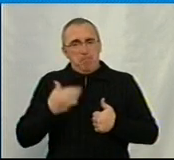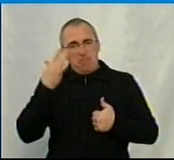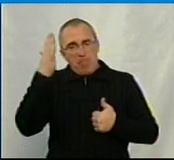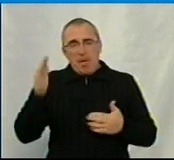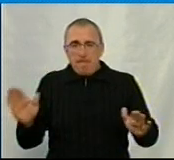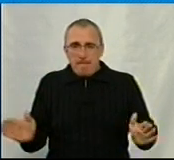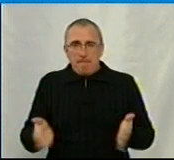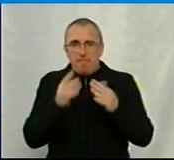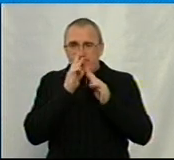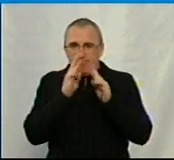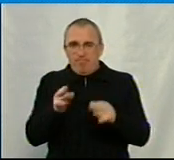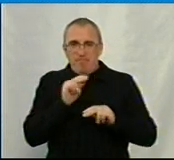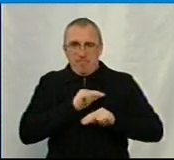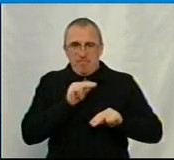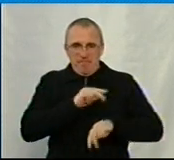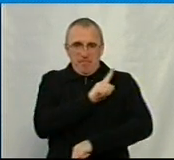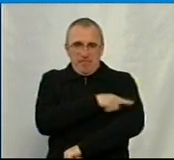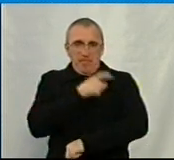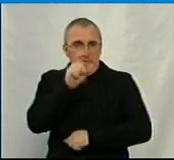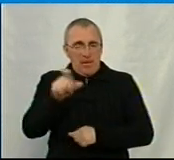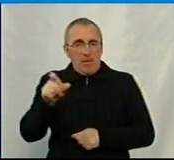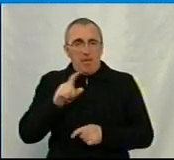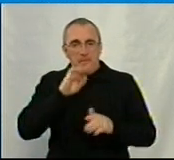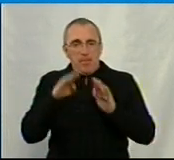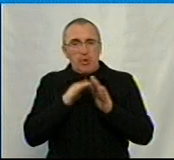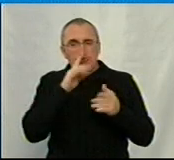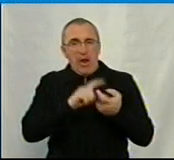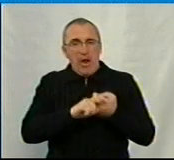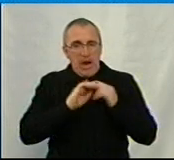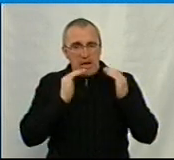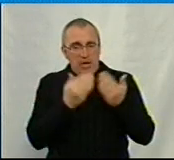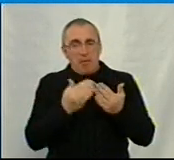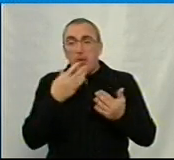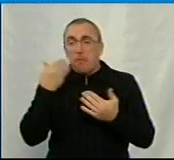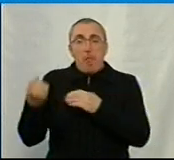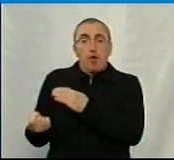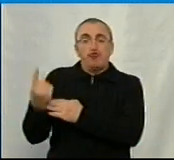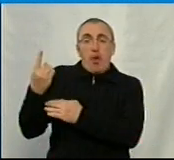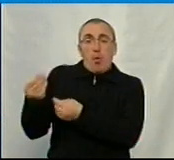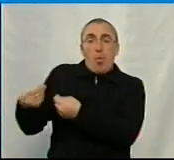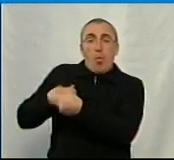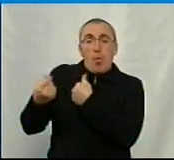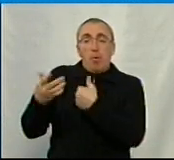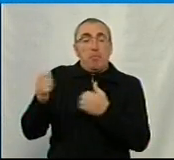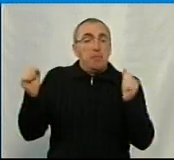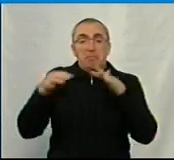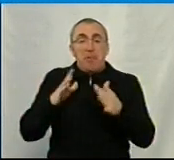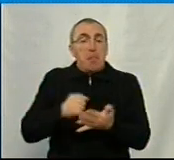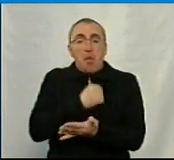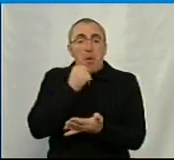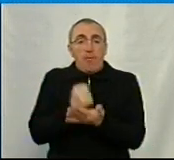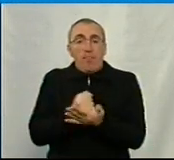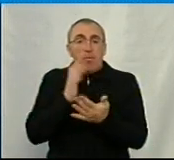праці медпрацівникам на час карантину, але ми не маємо джерела, і зберете свій онлайн чи ні? Ну, ви не ухвалите